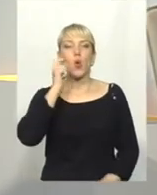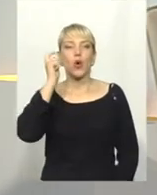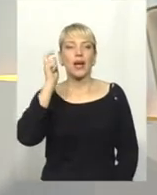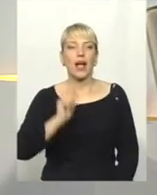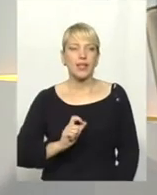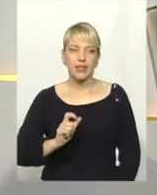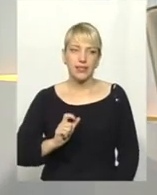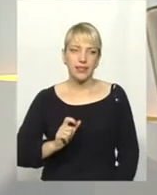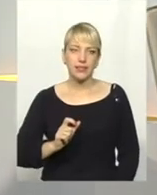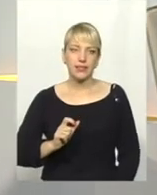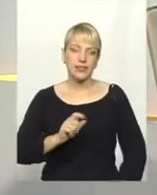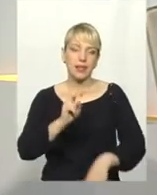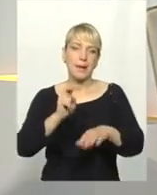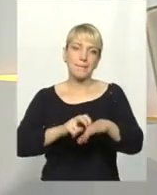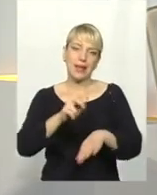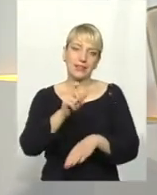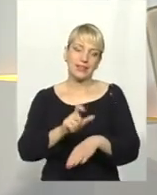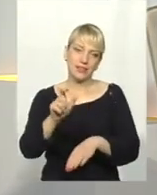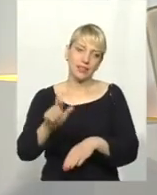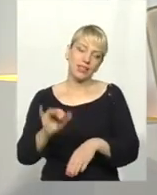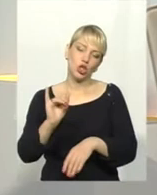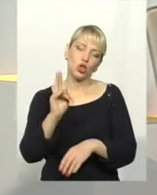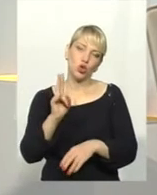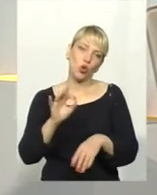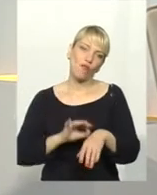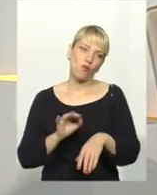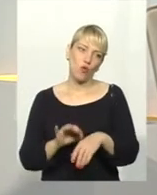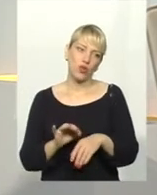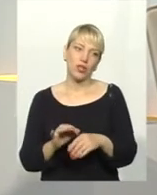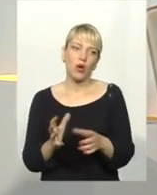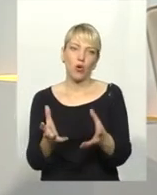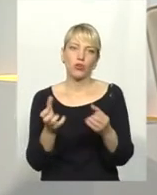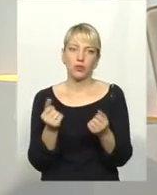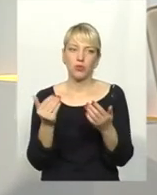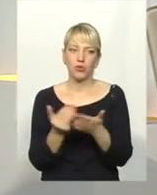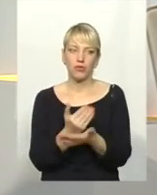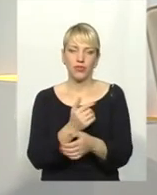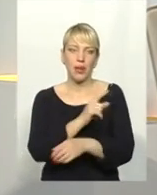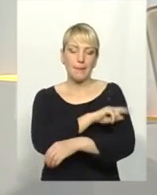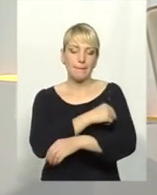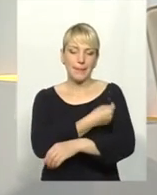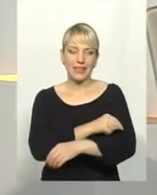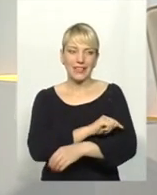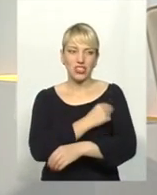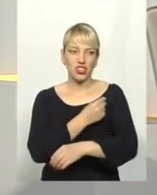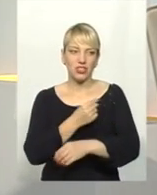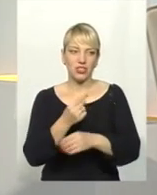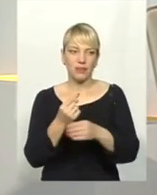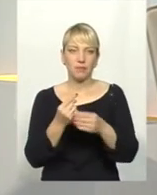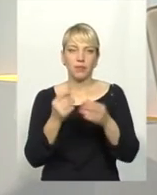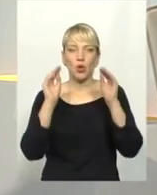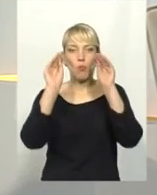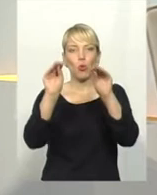українські медики і хворі на ці недуги отримали нові медичні протоколи щодо